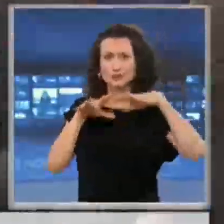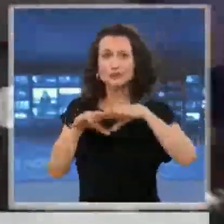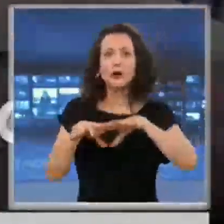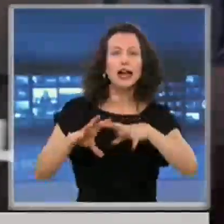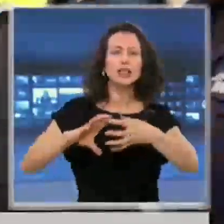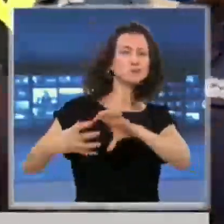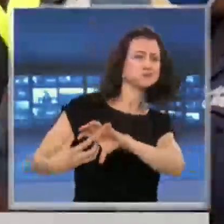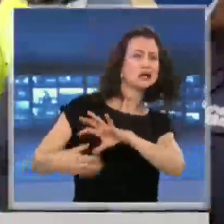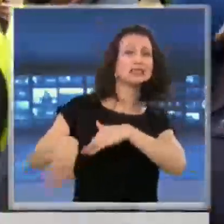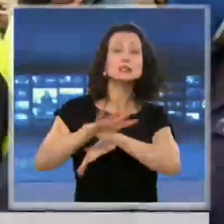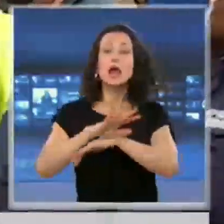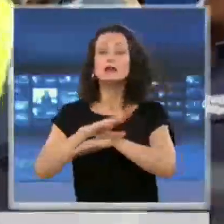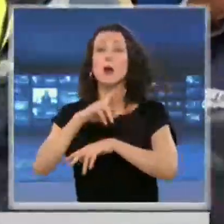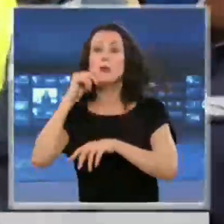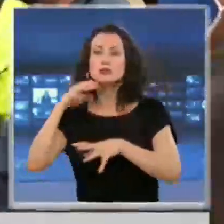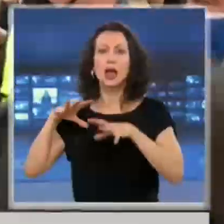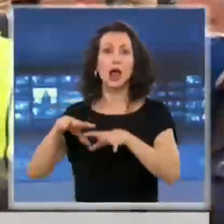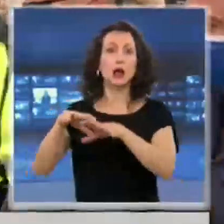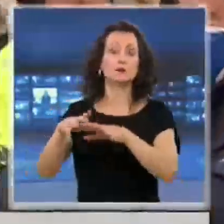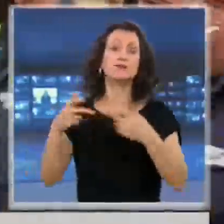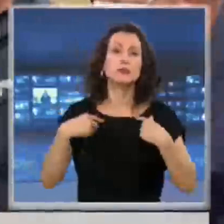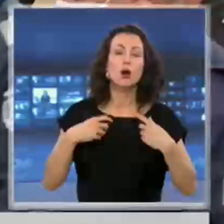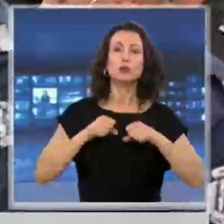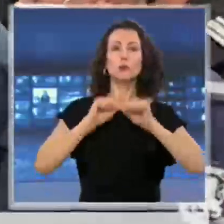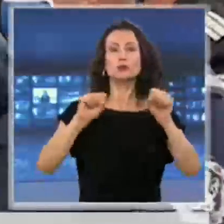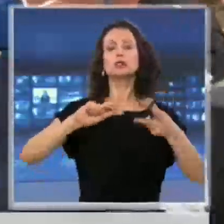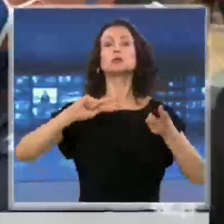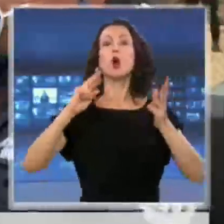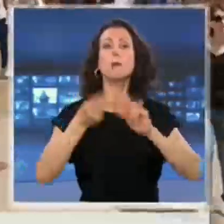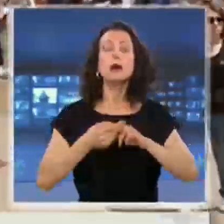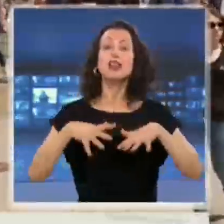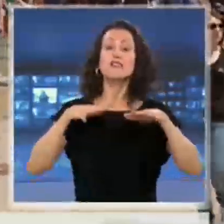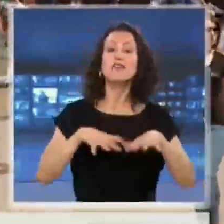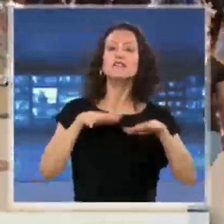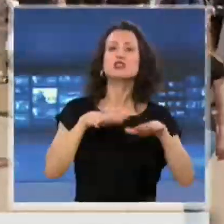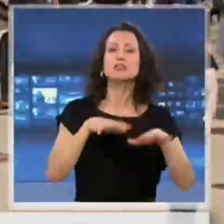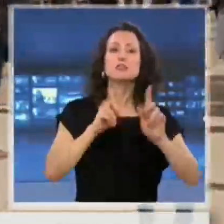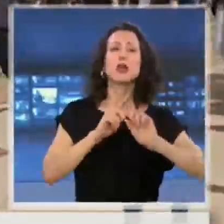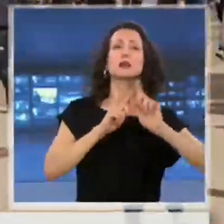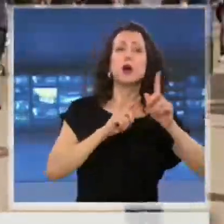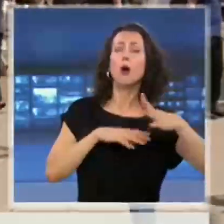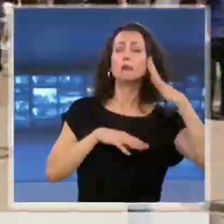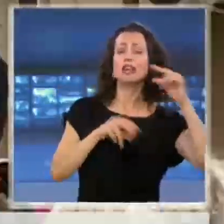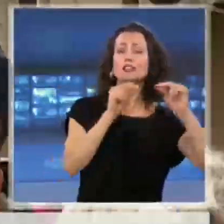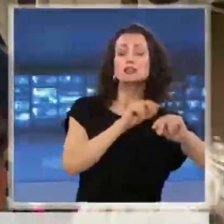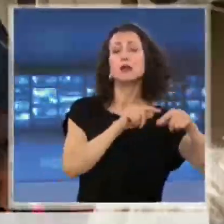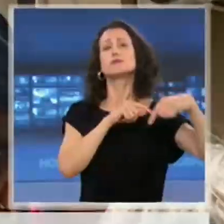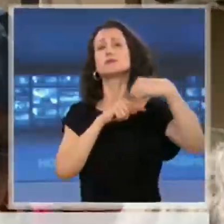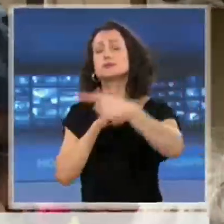вътре тече заседанието на депутатите. Протестът прерасна и вшествие до Министерския съвет, Финансовото министерство и това на здравеопазването.